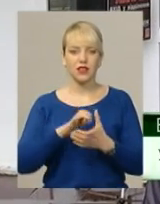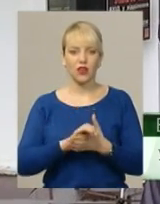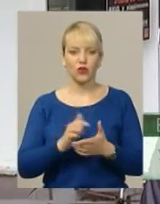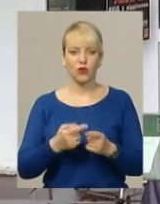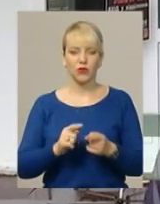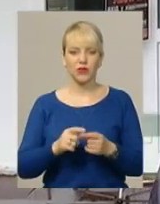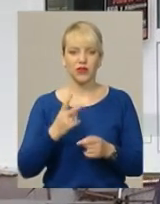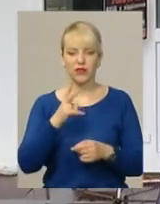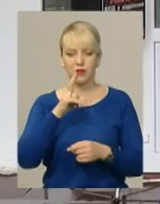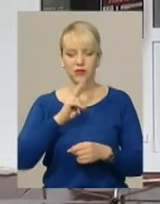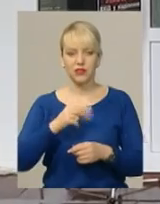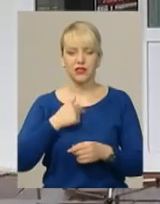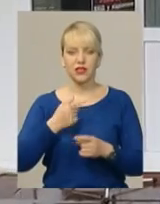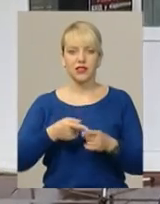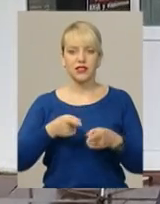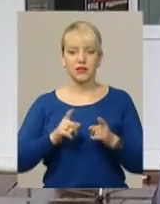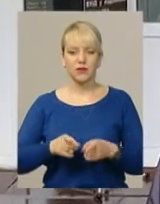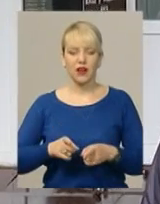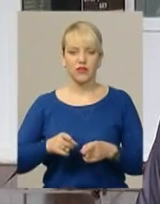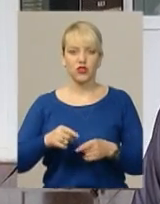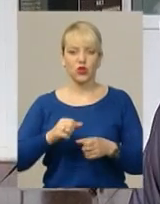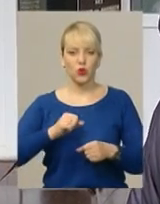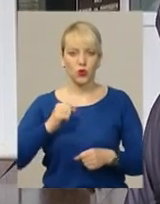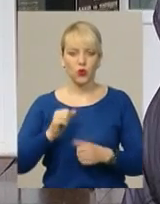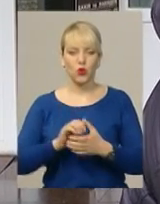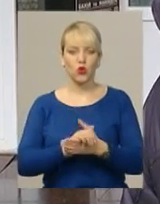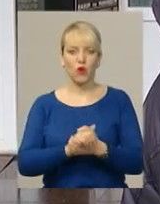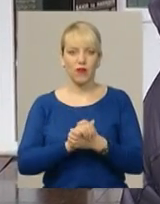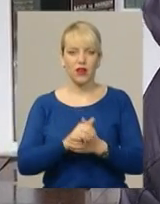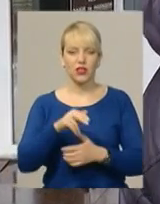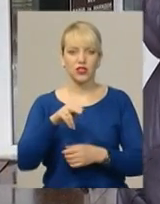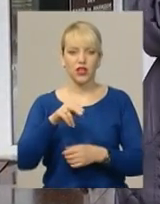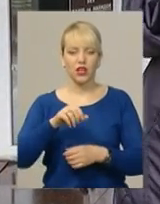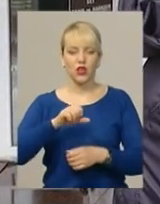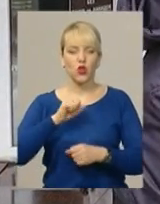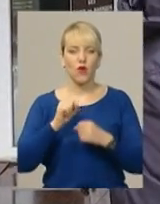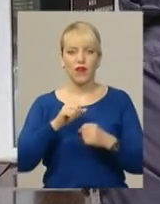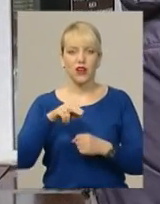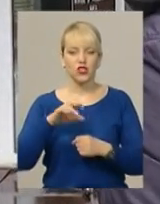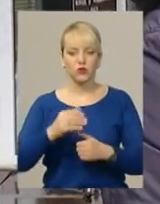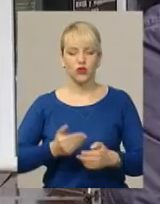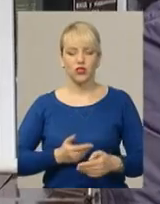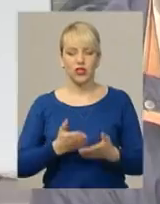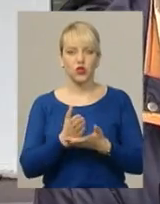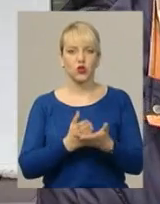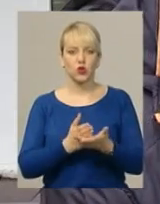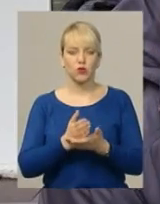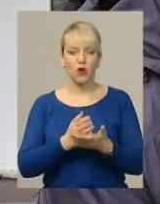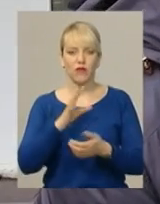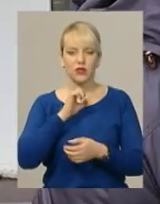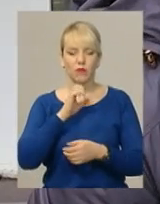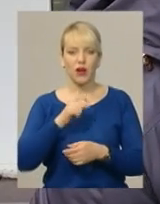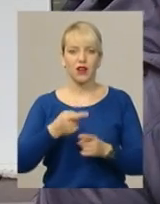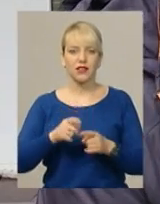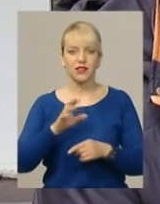справжній друг, товариш по життю, це службова собака, або, як нас прийнято говорити, собака-поводи. Я привіз